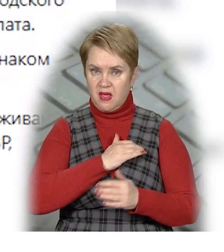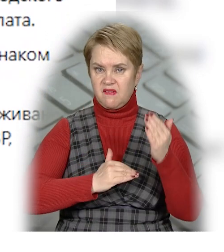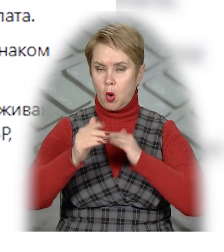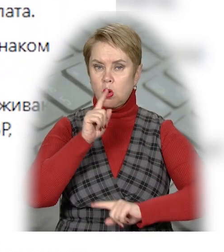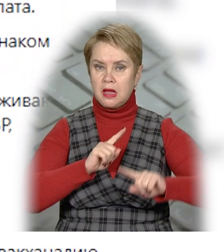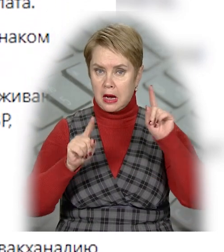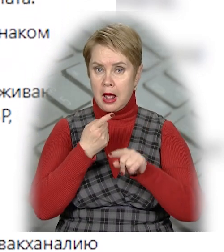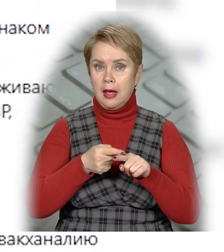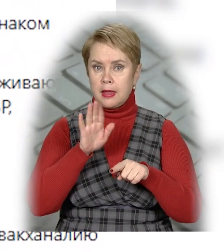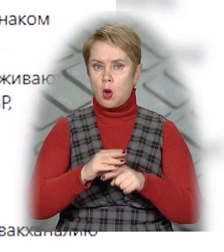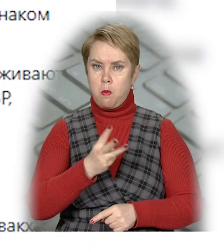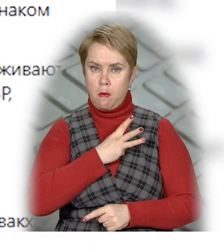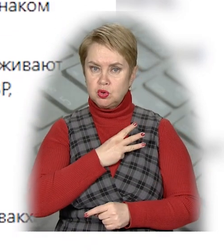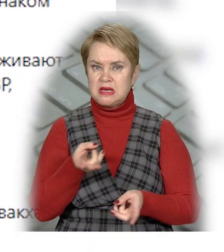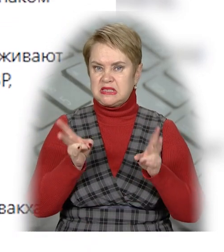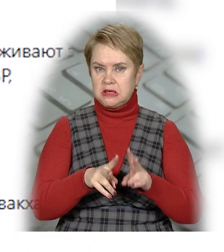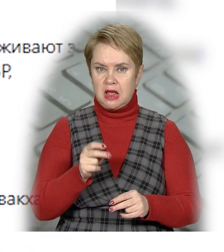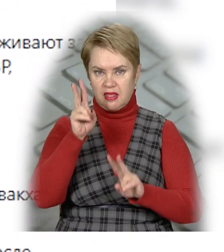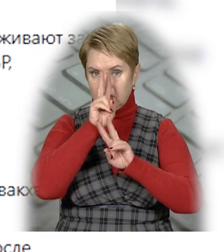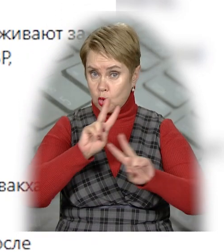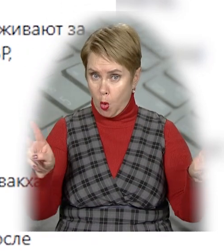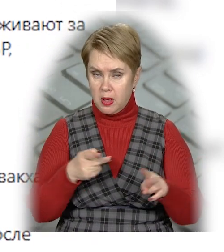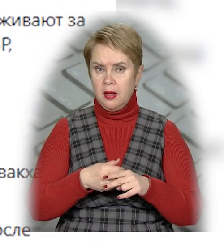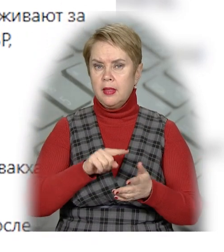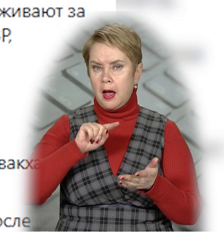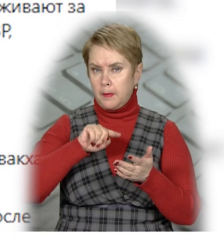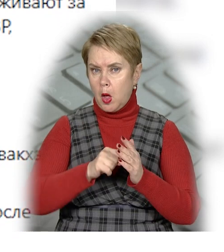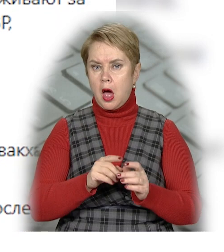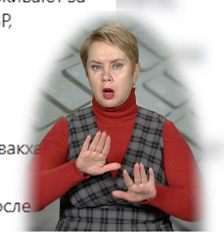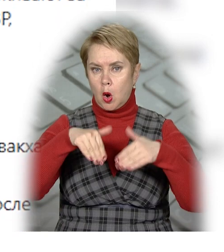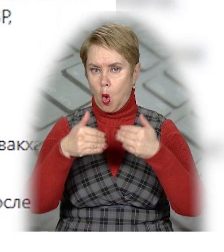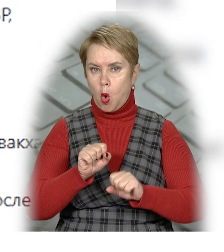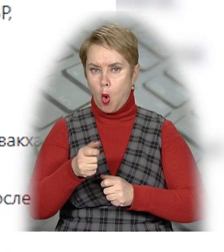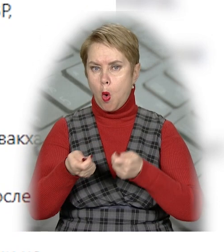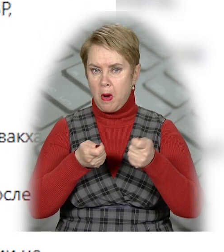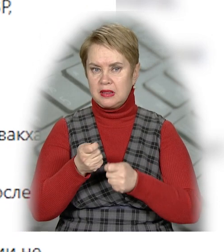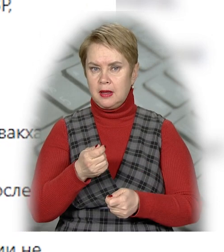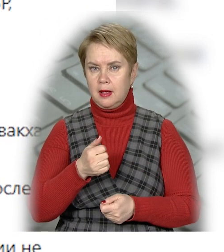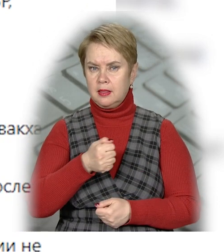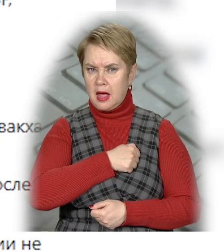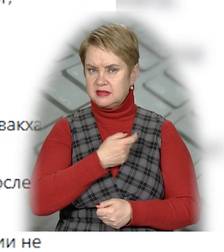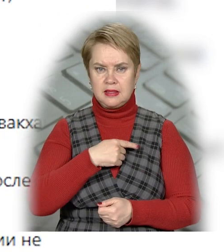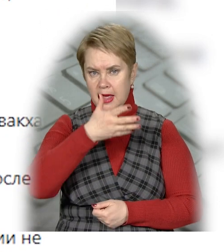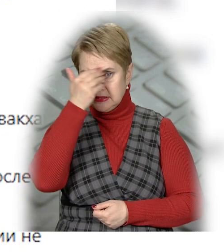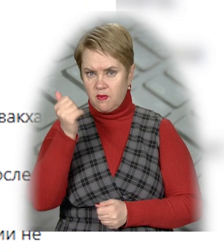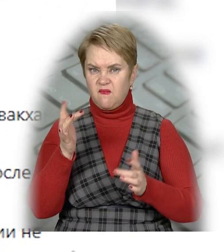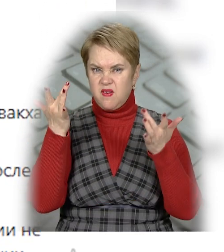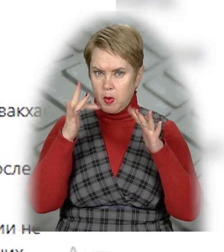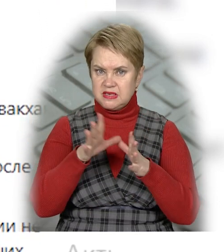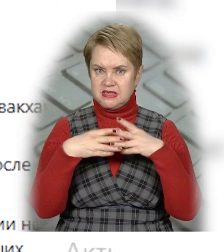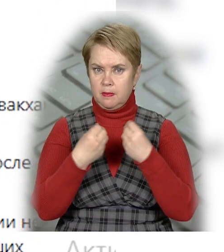депутатів Верховної Ради, які побажали залишитися невідомими. Наполегливо рекомендую командуванню Нацгвардії не забути